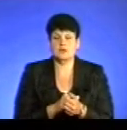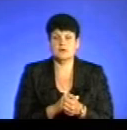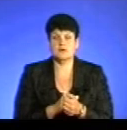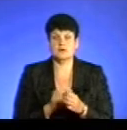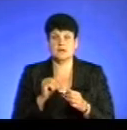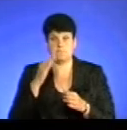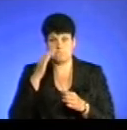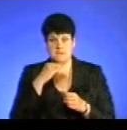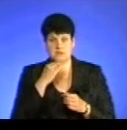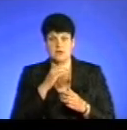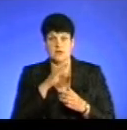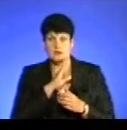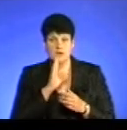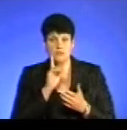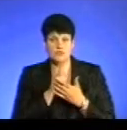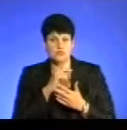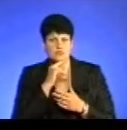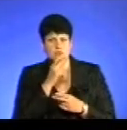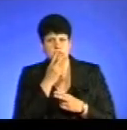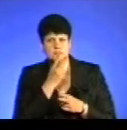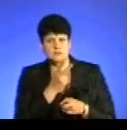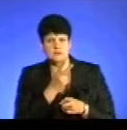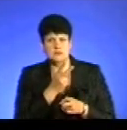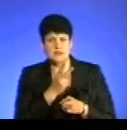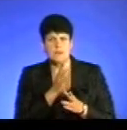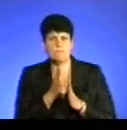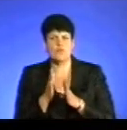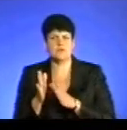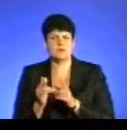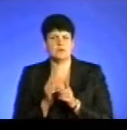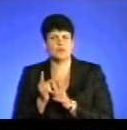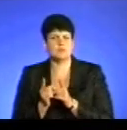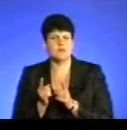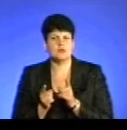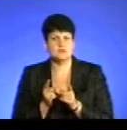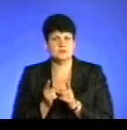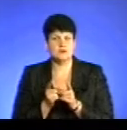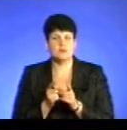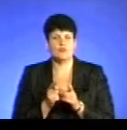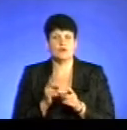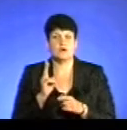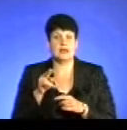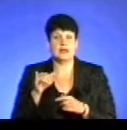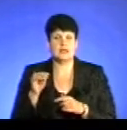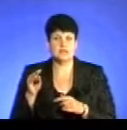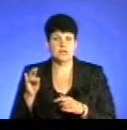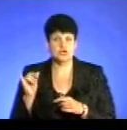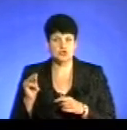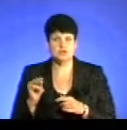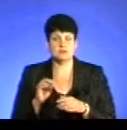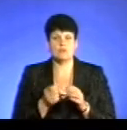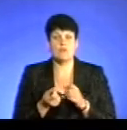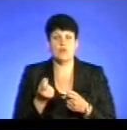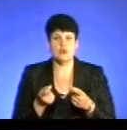батьки повинні звертати увагу на зміну, власне, поведінки. Тому що вже такі клінічні прояви при захворюваннях,